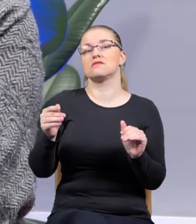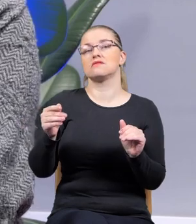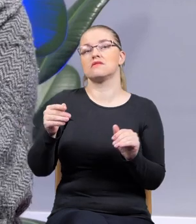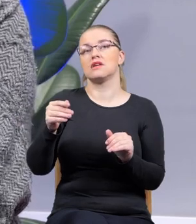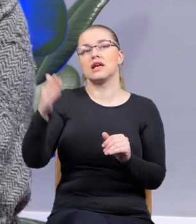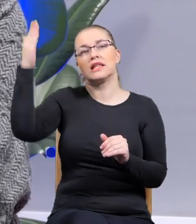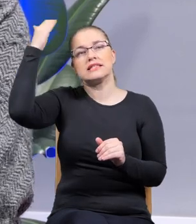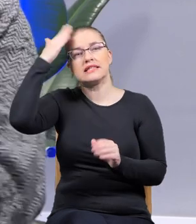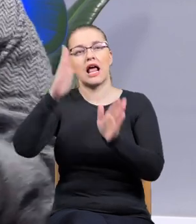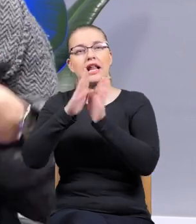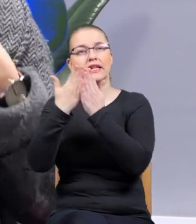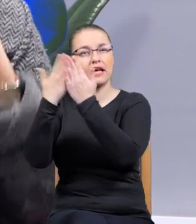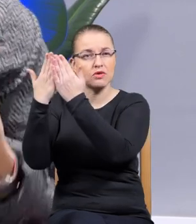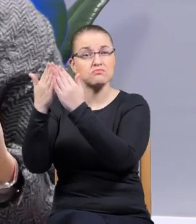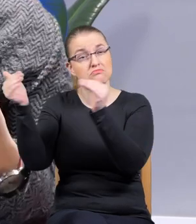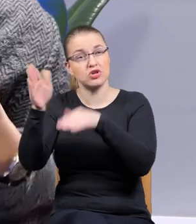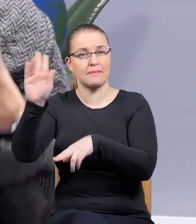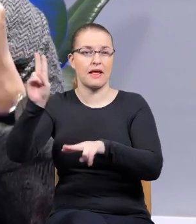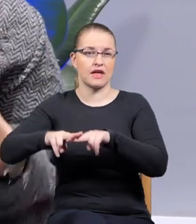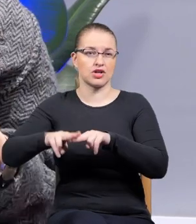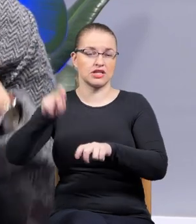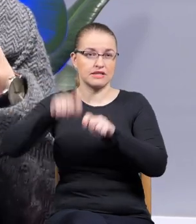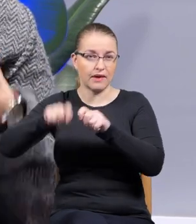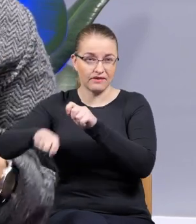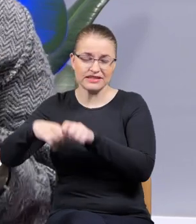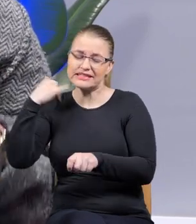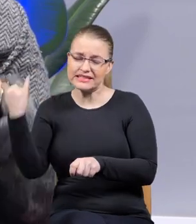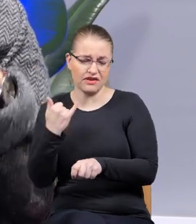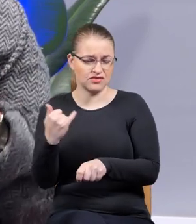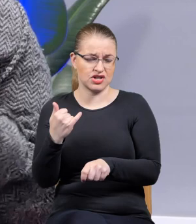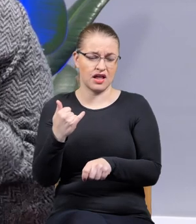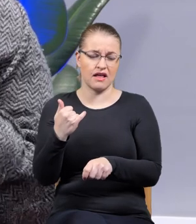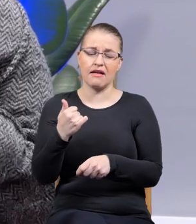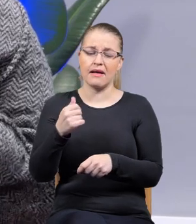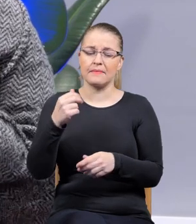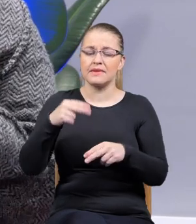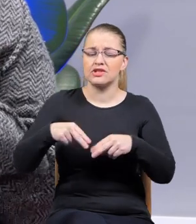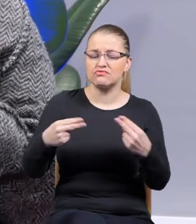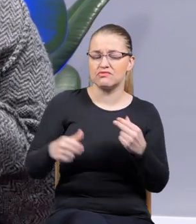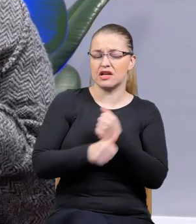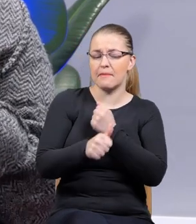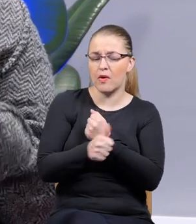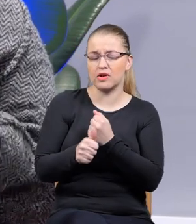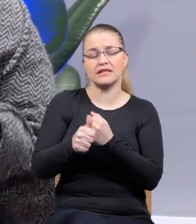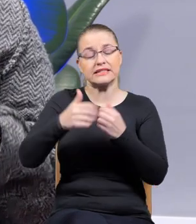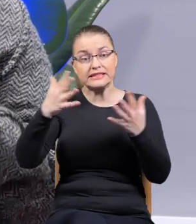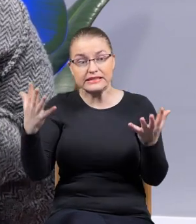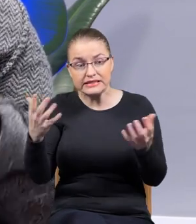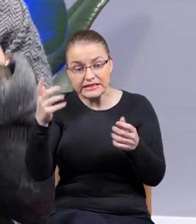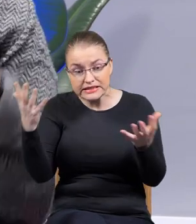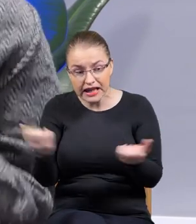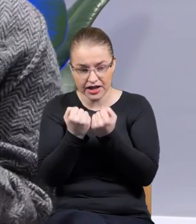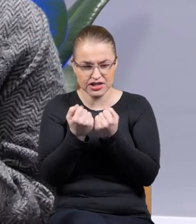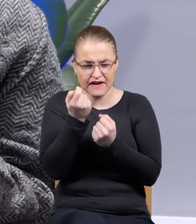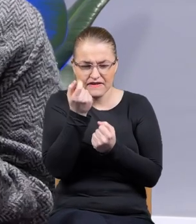takie narzędzia, żeby to sprawdzić, że zawsze w reportażu znalazłoby się takie momenty, które są dowodem tego, że